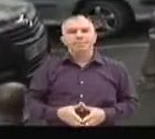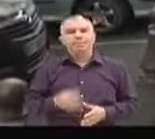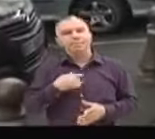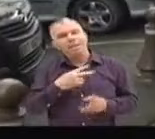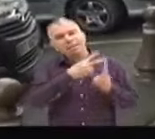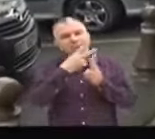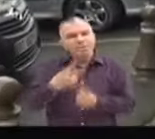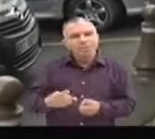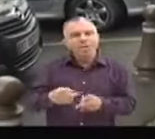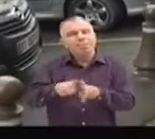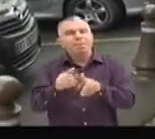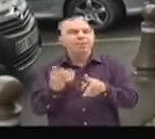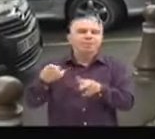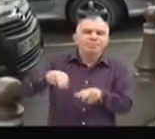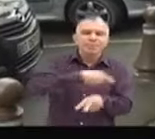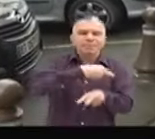Partir pour mieux revenir.